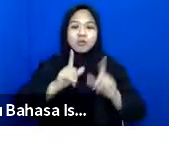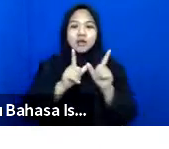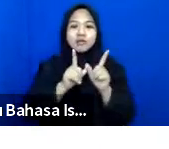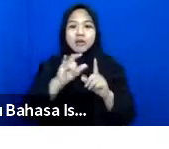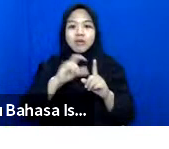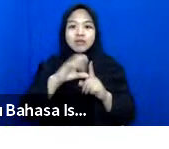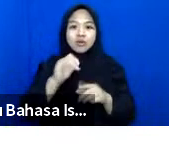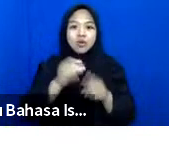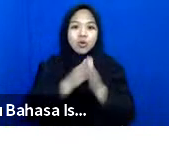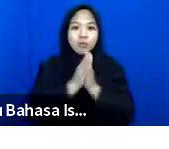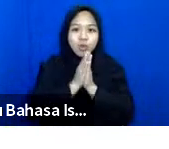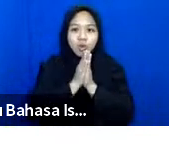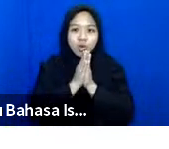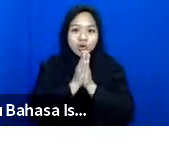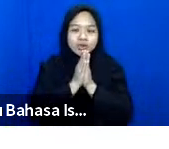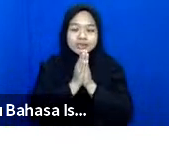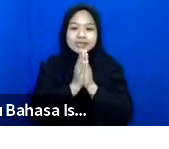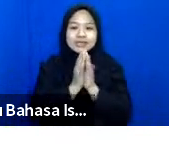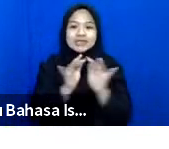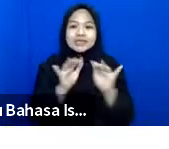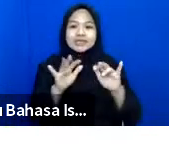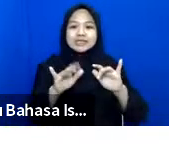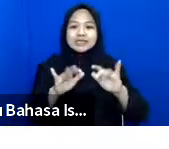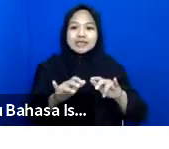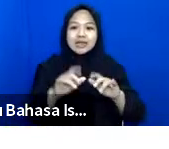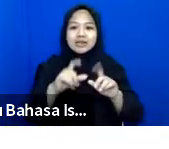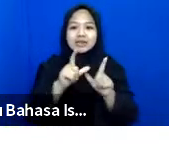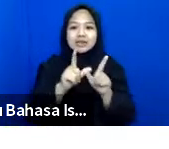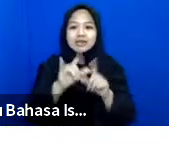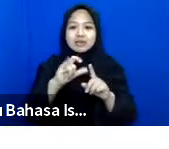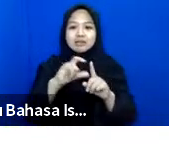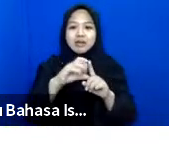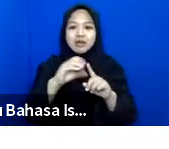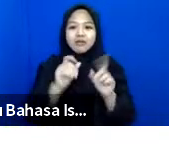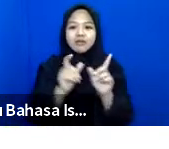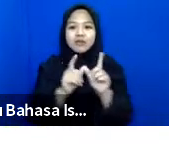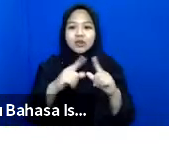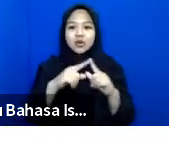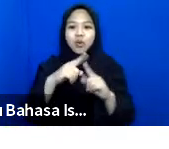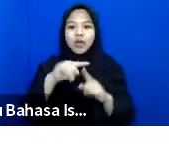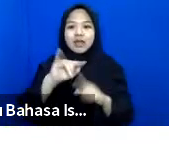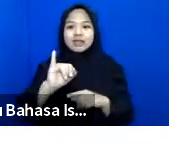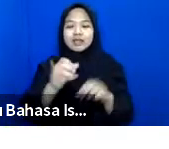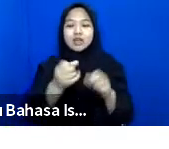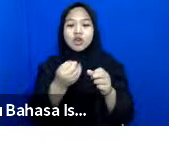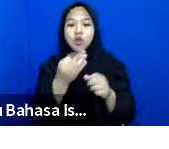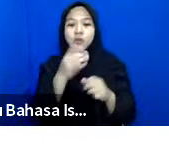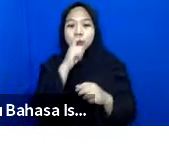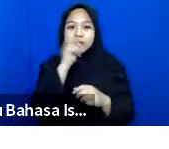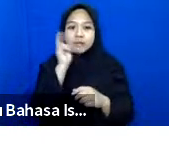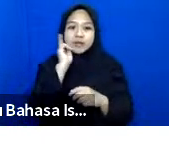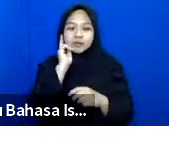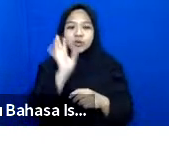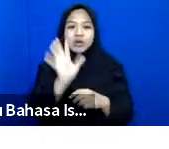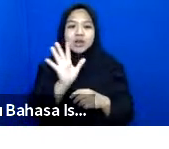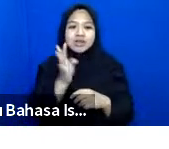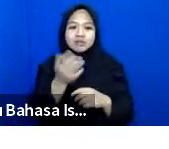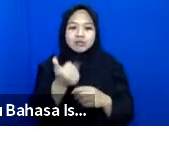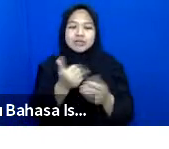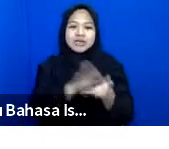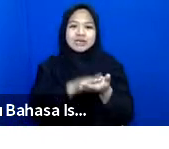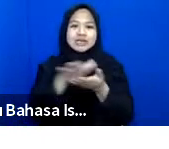Mohon Dicet Kepada Mbak Widow Wati Nomor Bapak Ibu Supaya Dapat